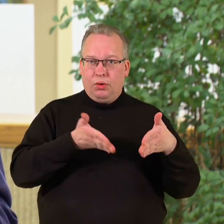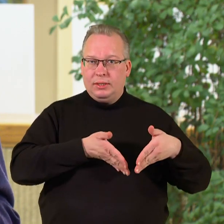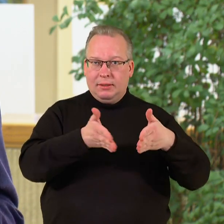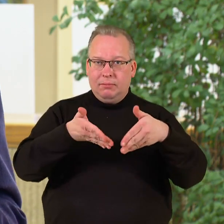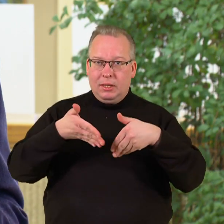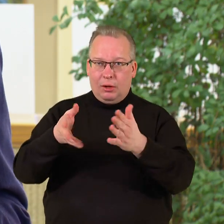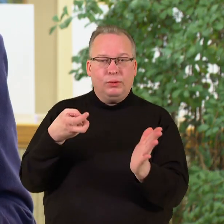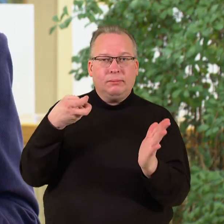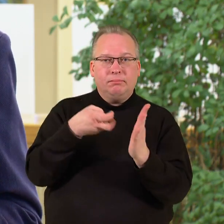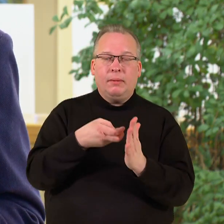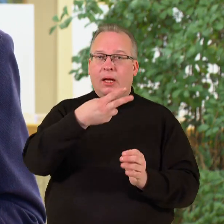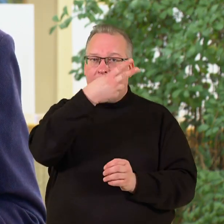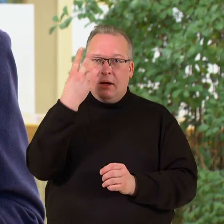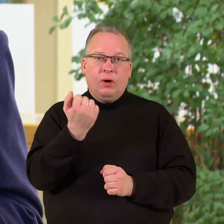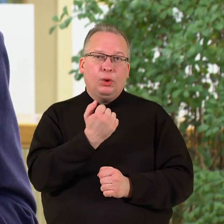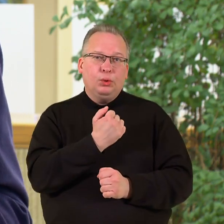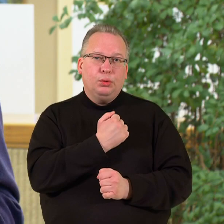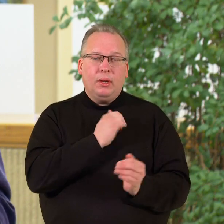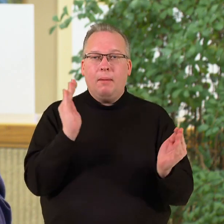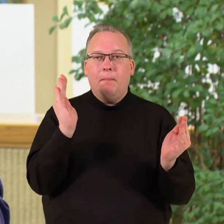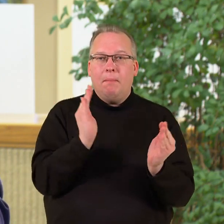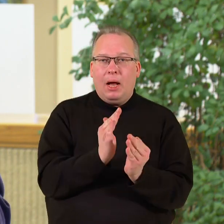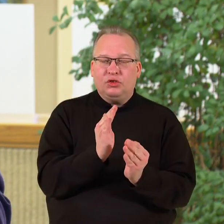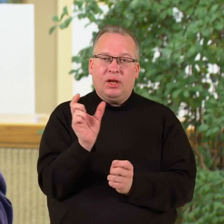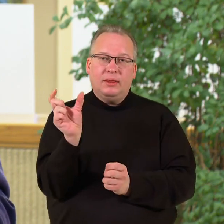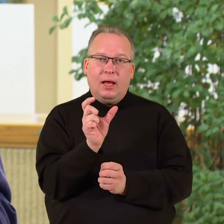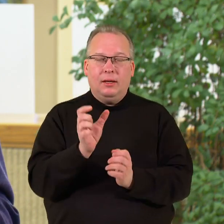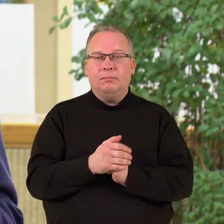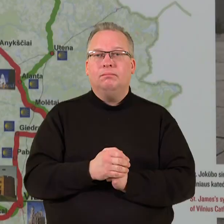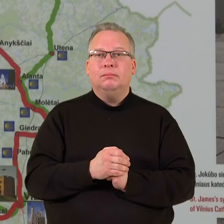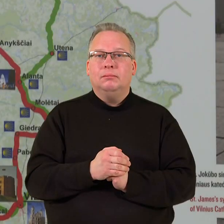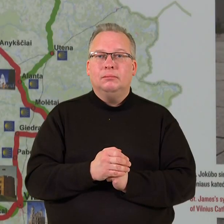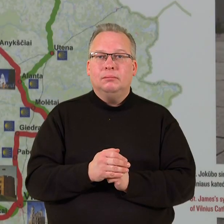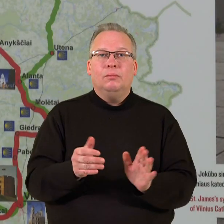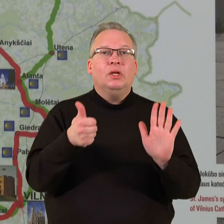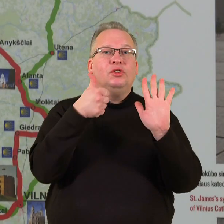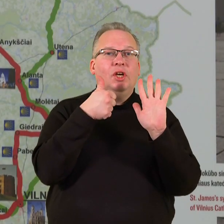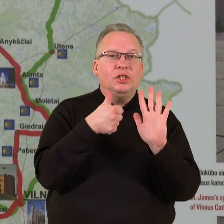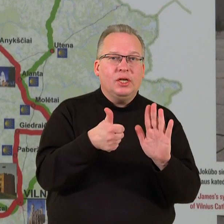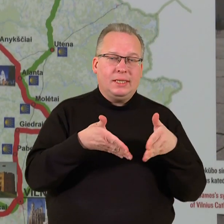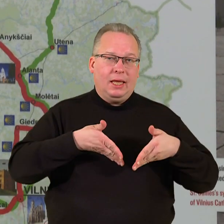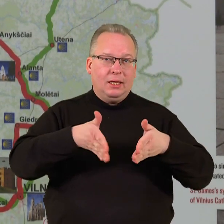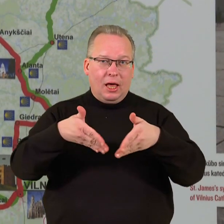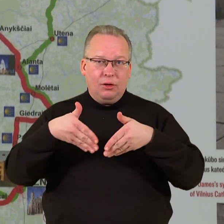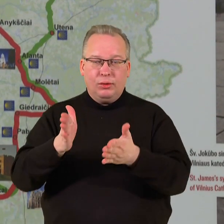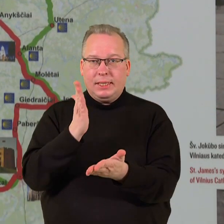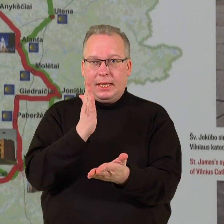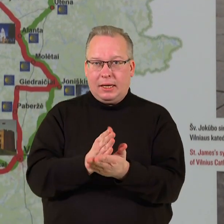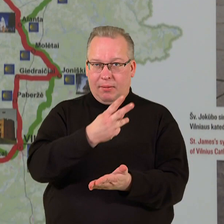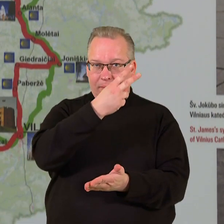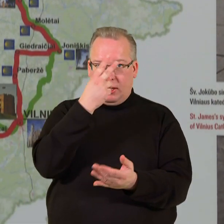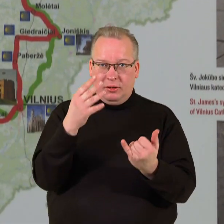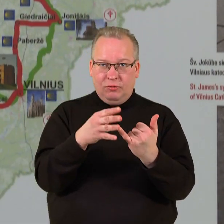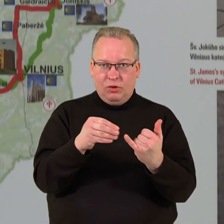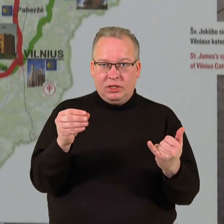Lietuvoje turi mažą gabalėlį, šešis kelius, kurie eina per Lietuvos